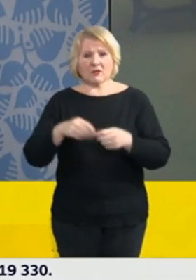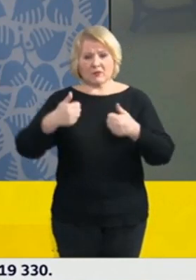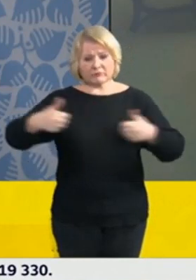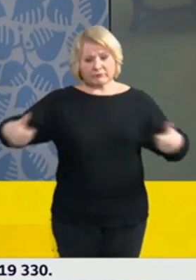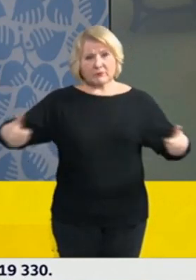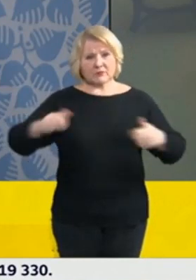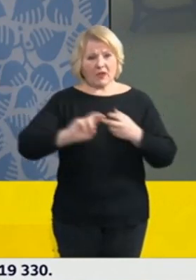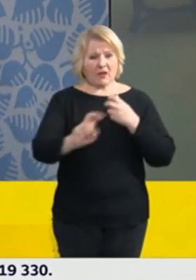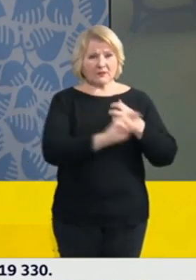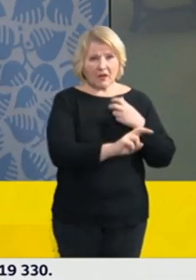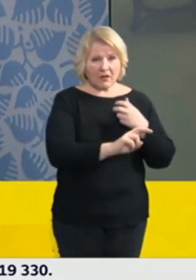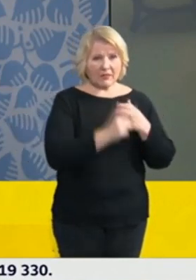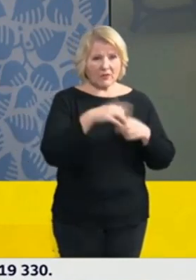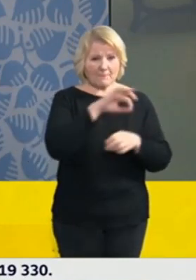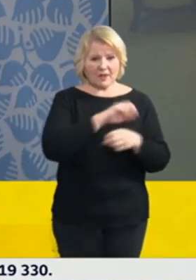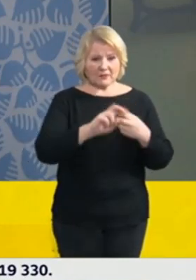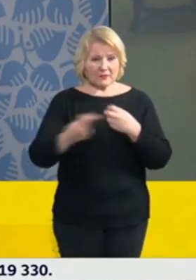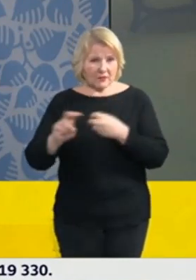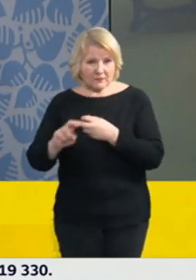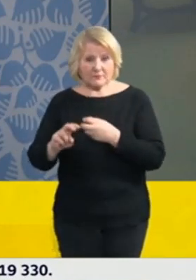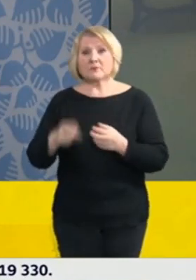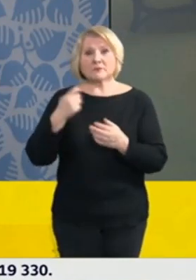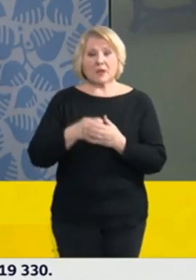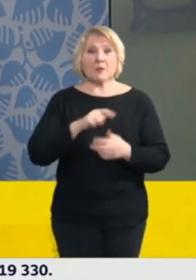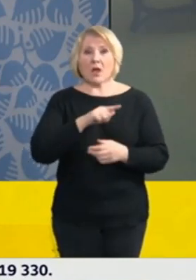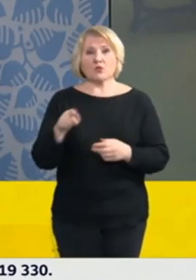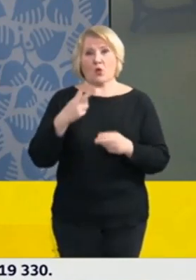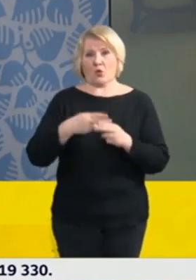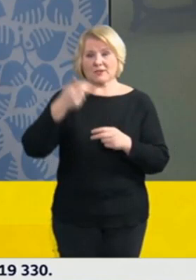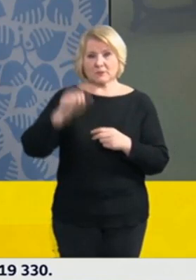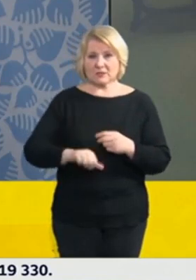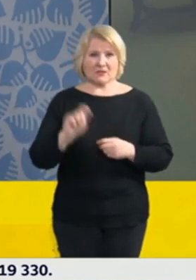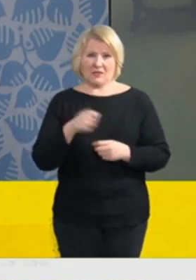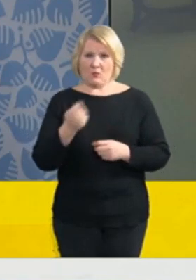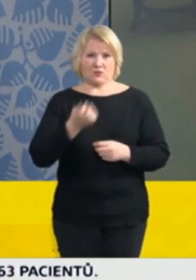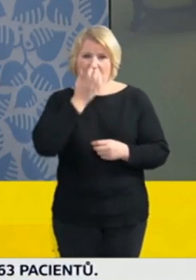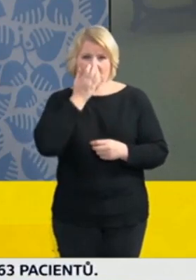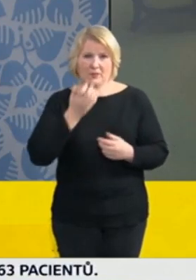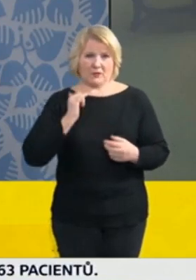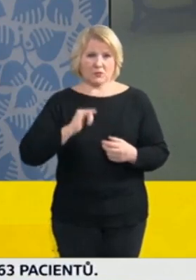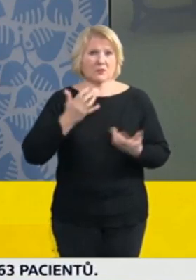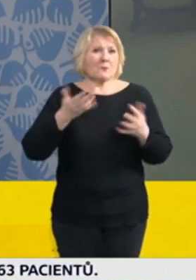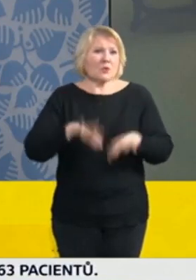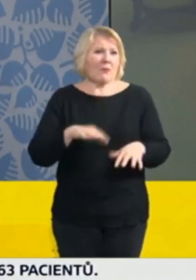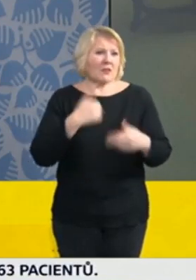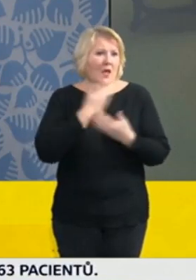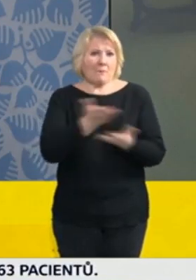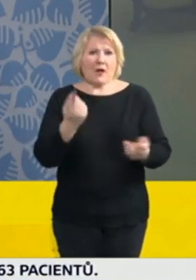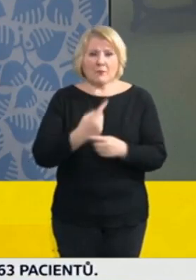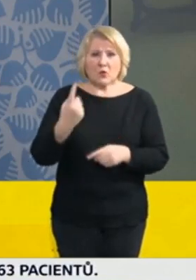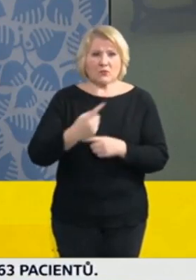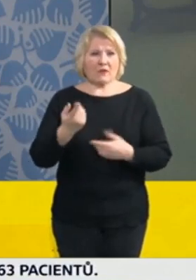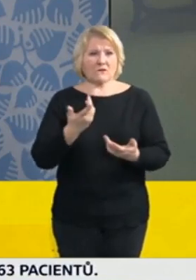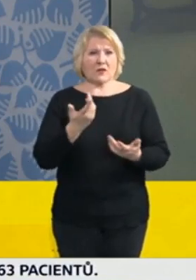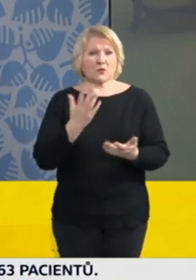metry, tak do konce měsíce v případě, že nebudete schopna si zajistit roušku, případně